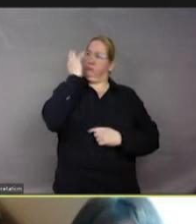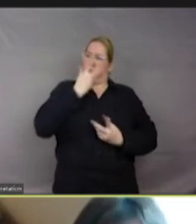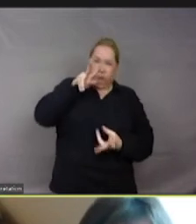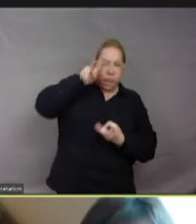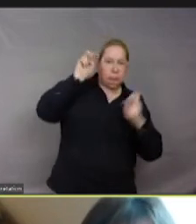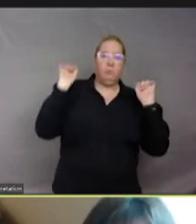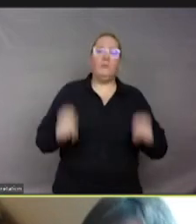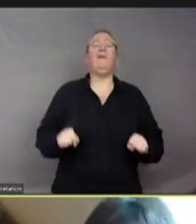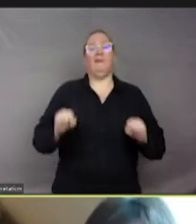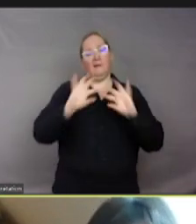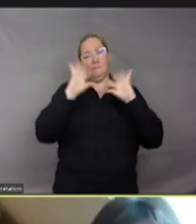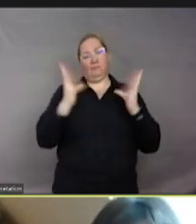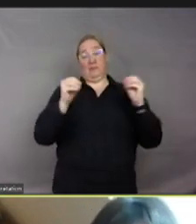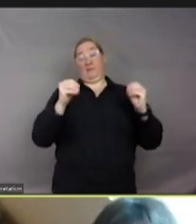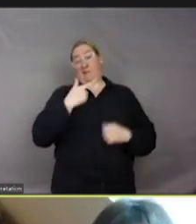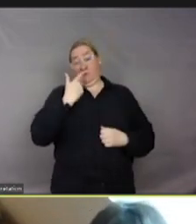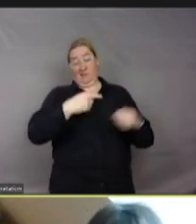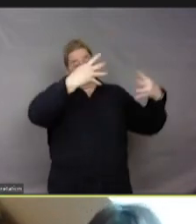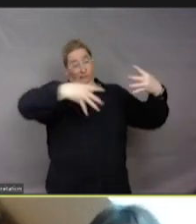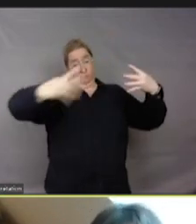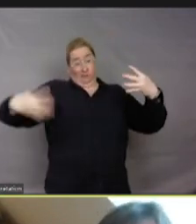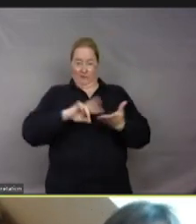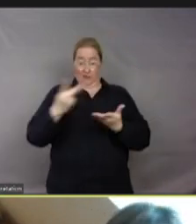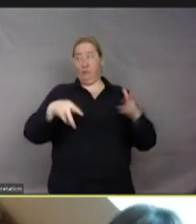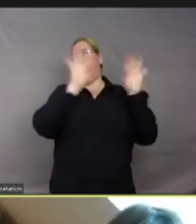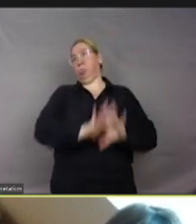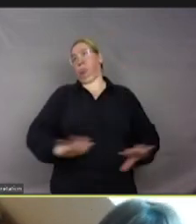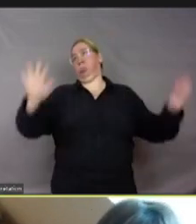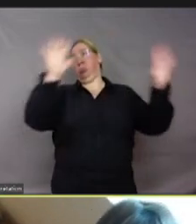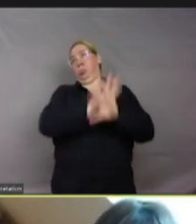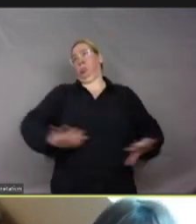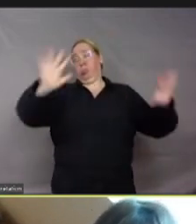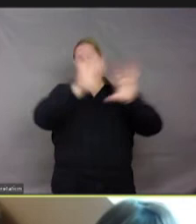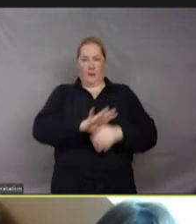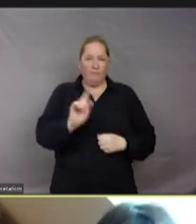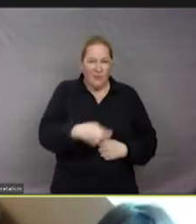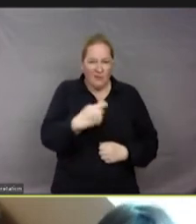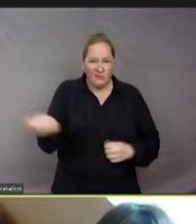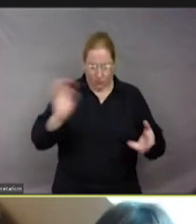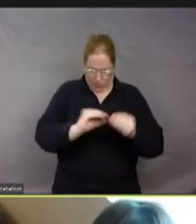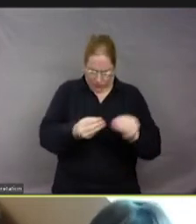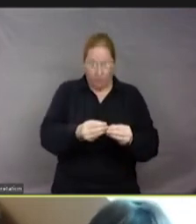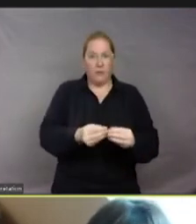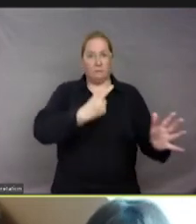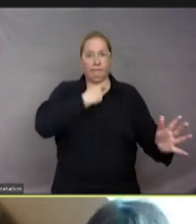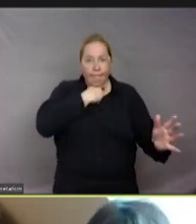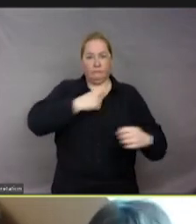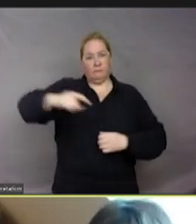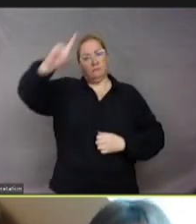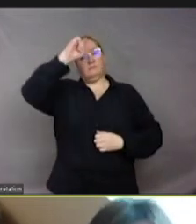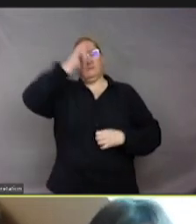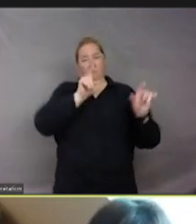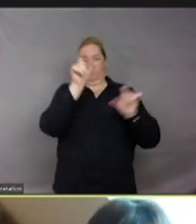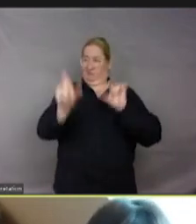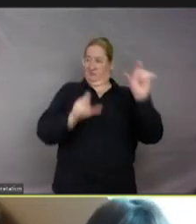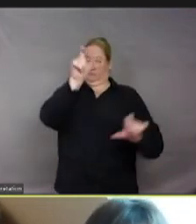un petit peu dans ce que l'on appelle un flou artistique traductologique, ce qui pose problème bien évidemment parce qu'on utilise ces termes-là